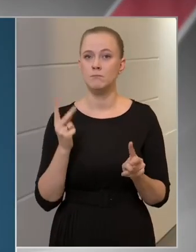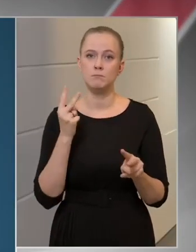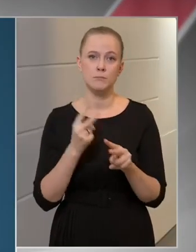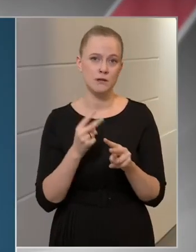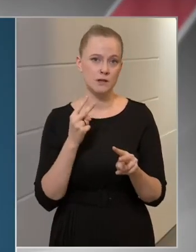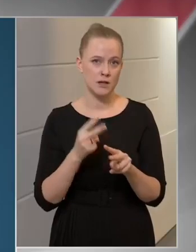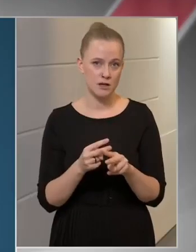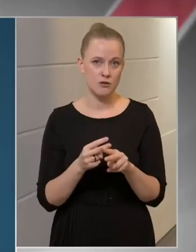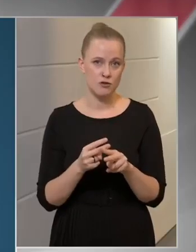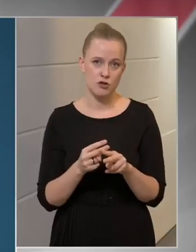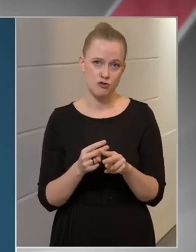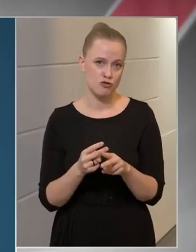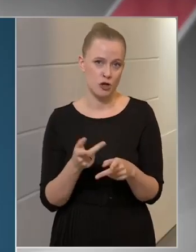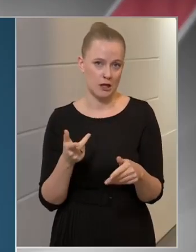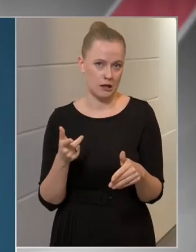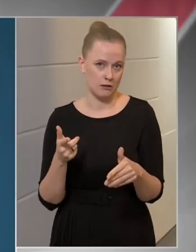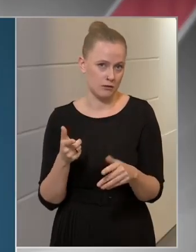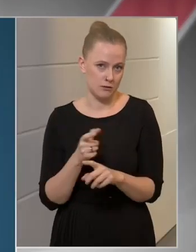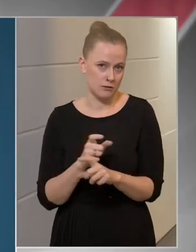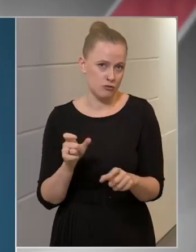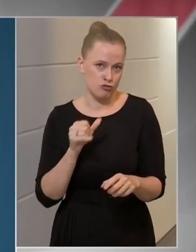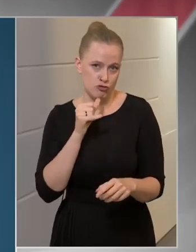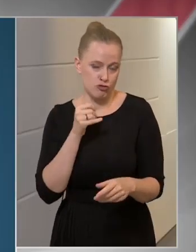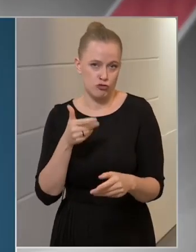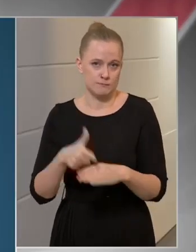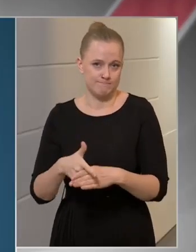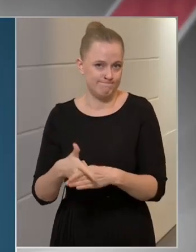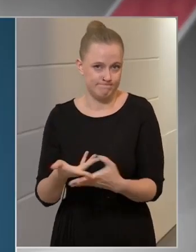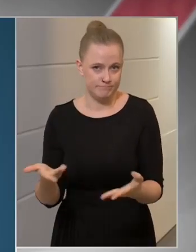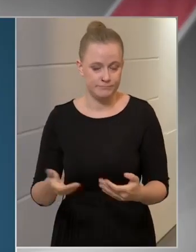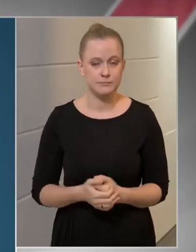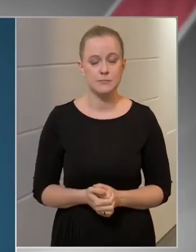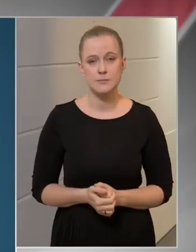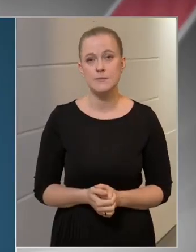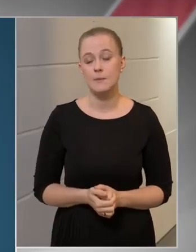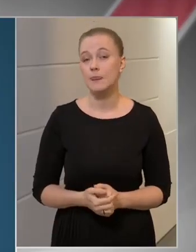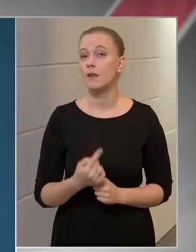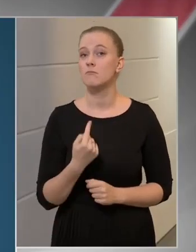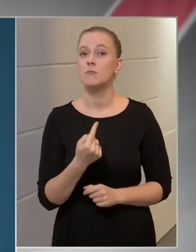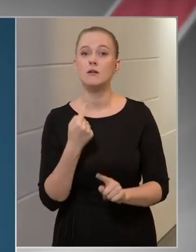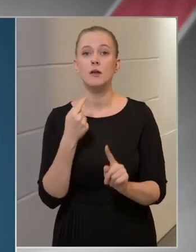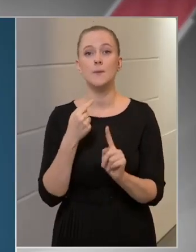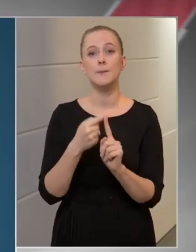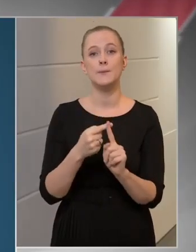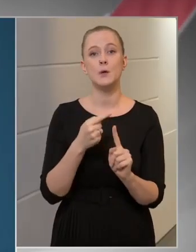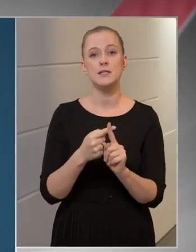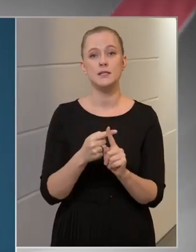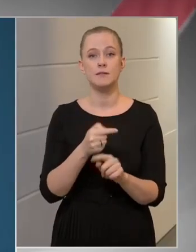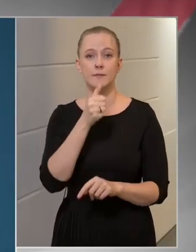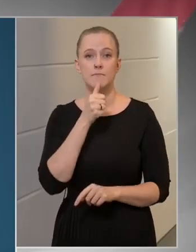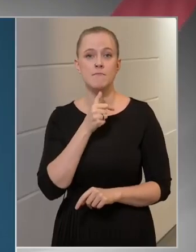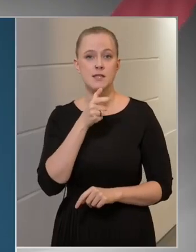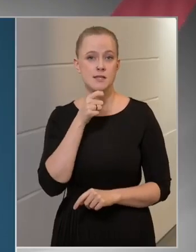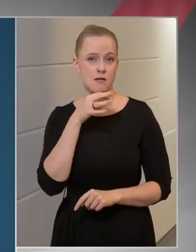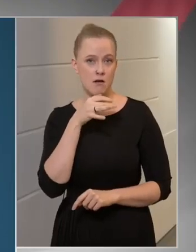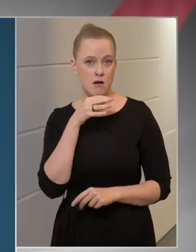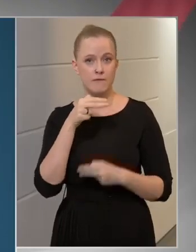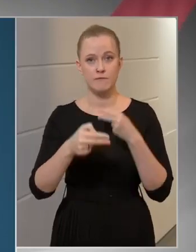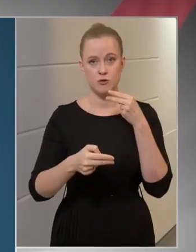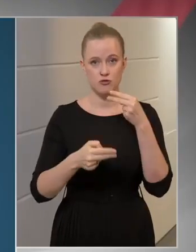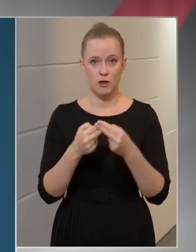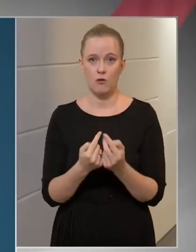ezt nem gátolja. Maga a pozitív PCR vizsgálat